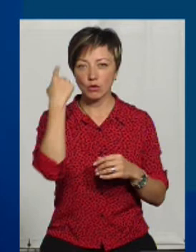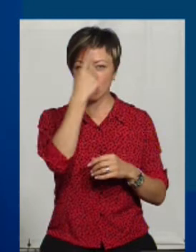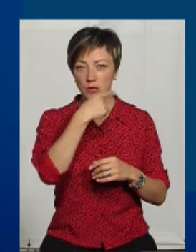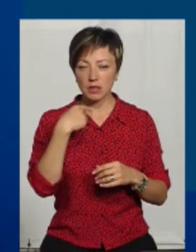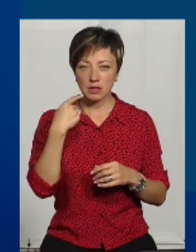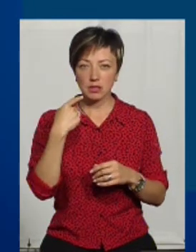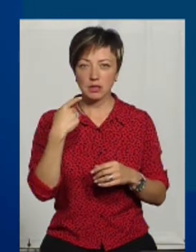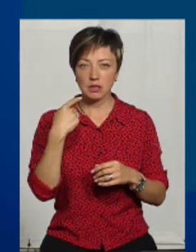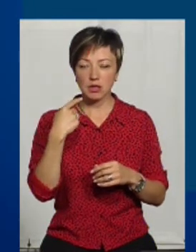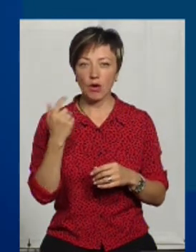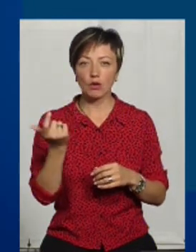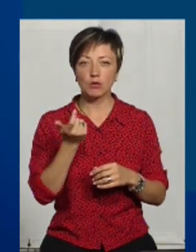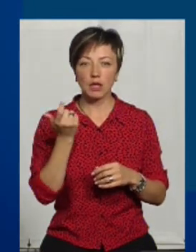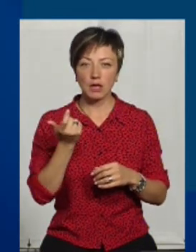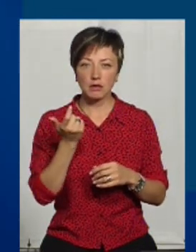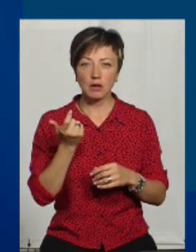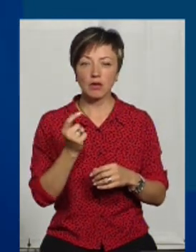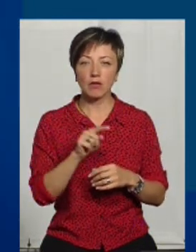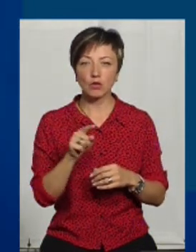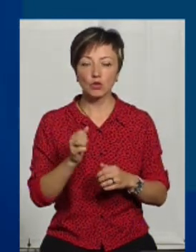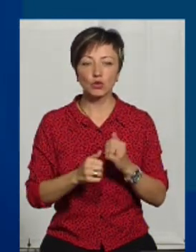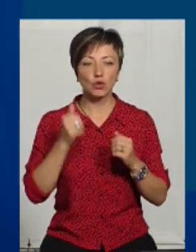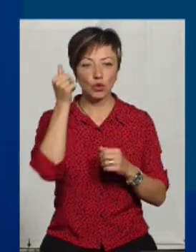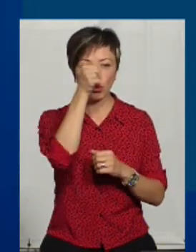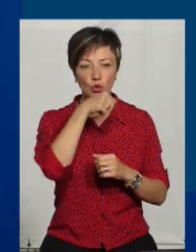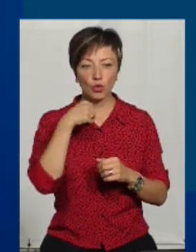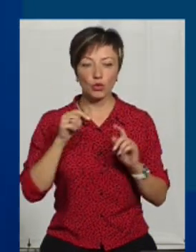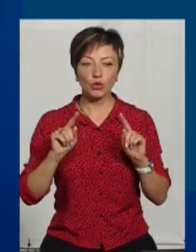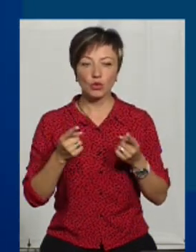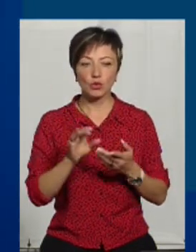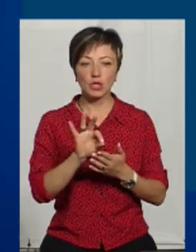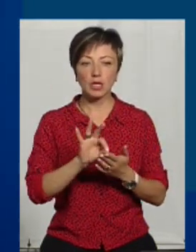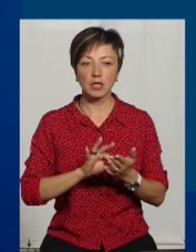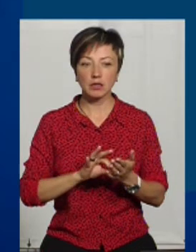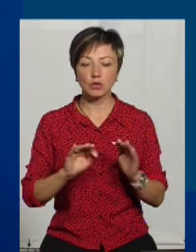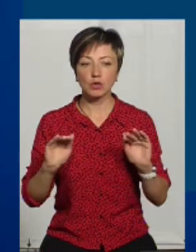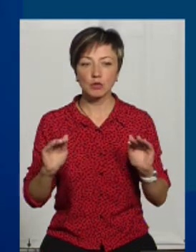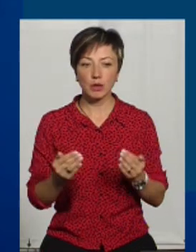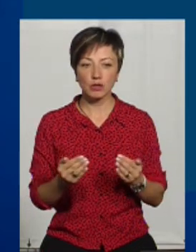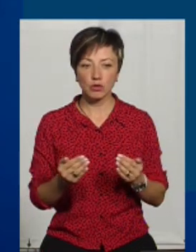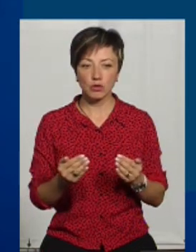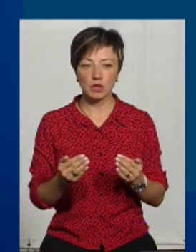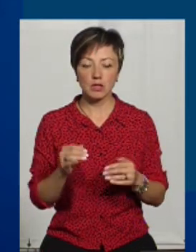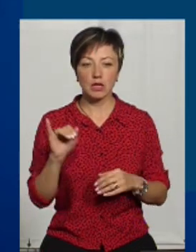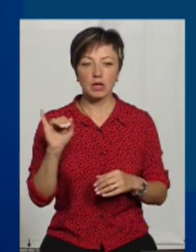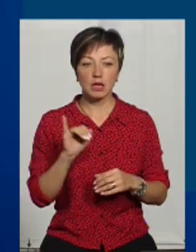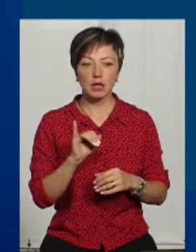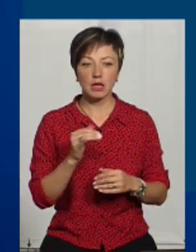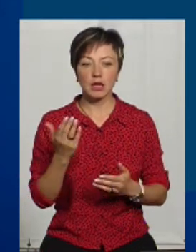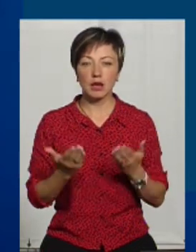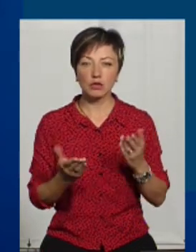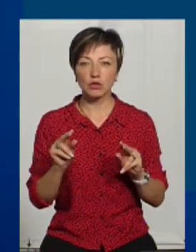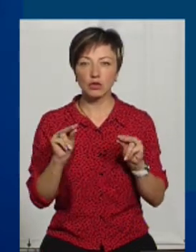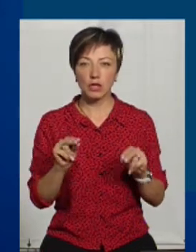індивідуальних господарствах, воно щороку дуже різко зменшується. І якщо